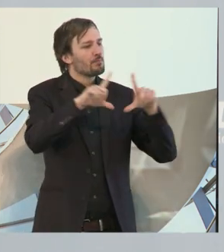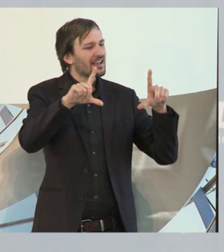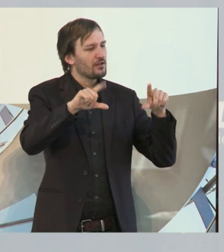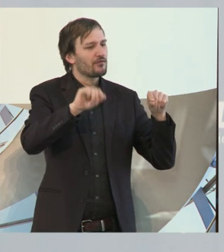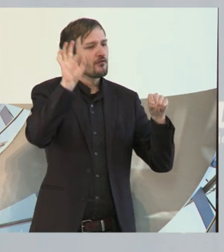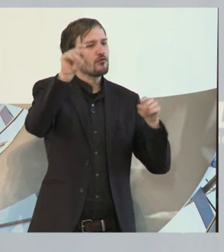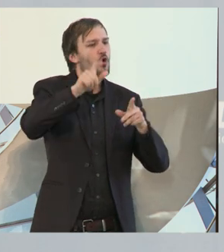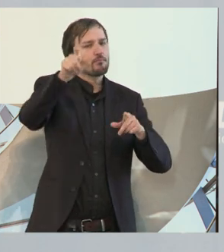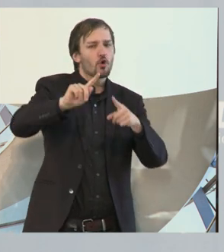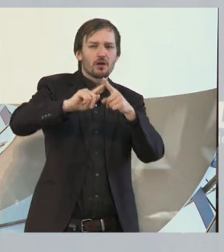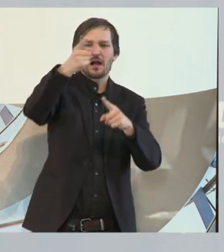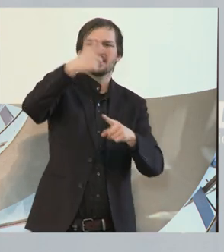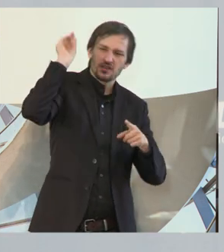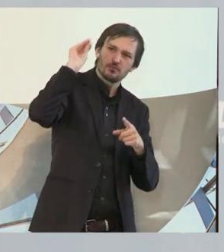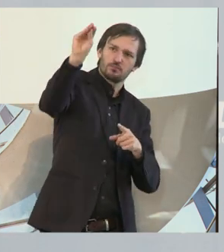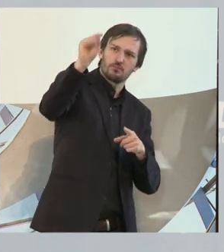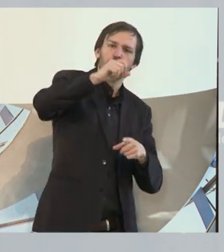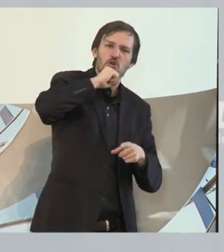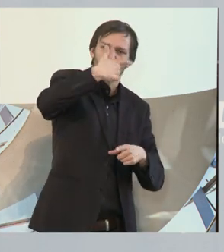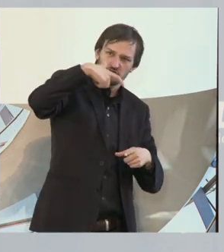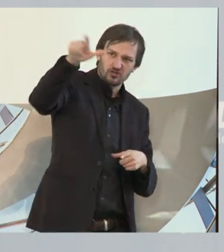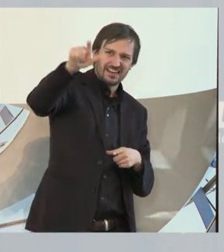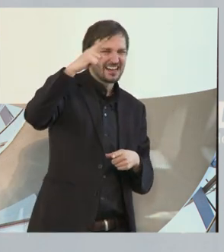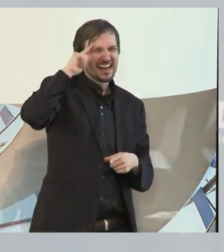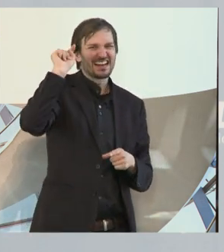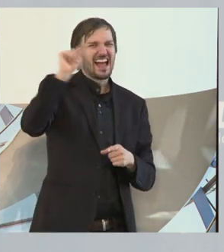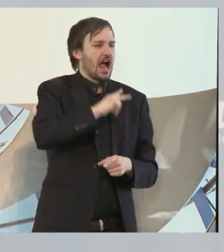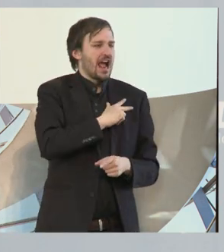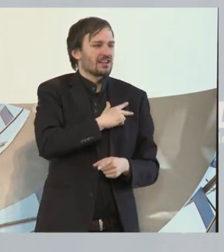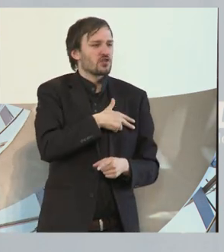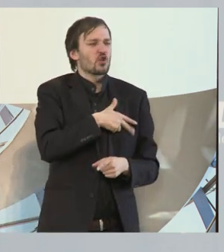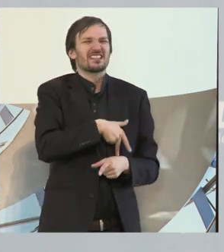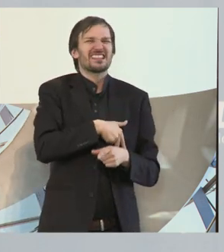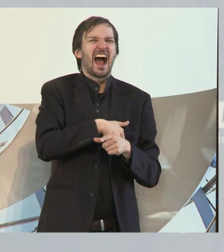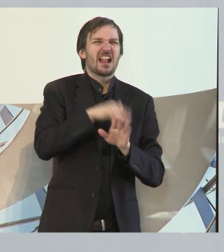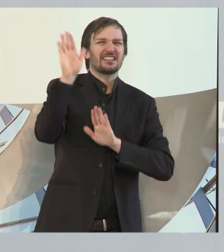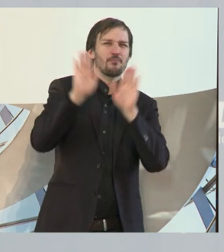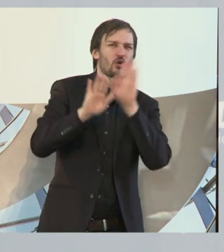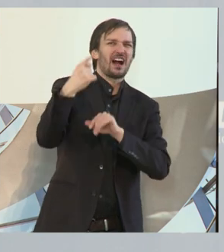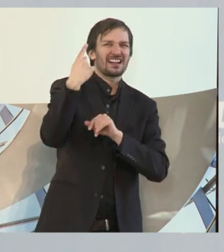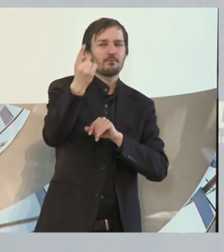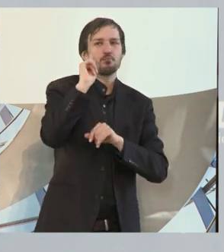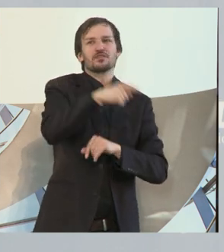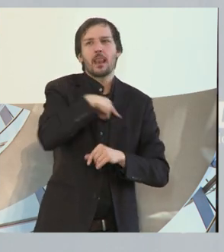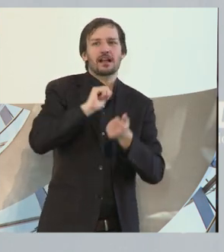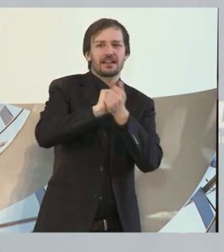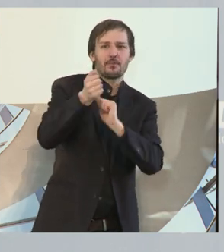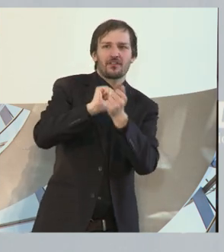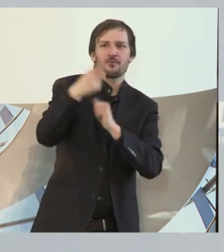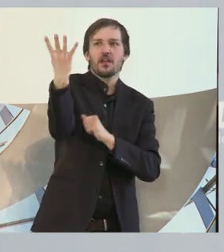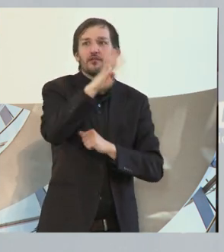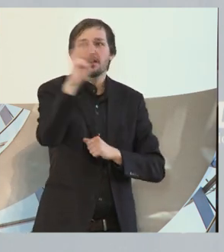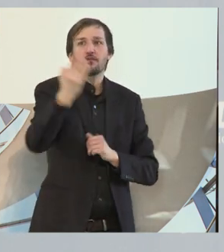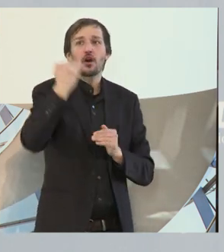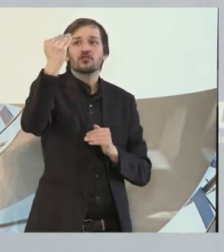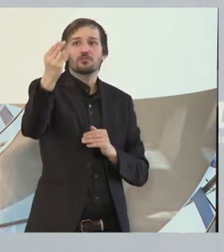das ist ein Sozialdemokrat, da müssen wir wahrscheinlich lange kämpfen, weil der doch nur an die Autofahrer denkt. Nach vier Wochen kam die Antwort und dann hieß es,